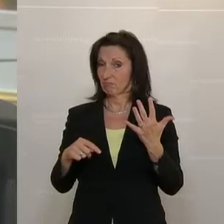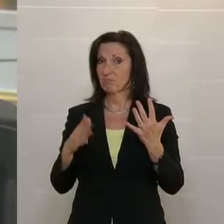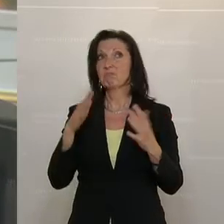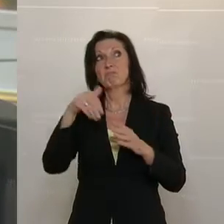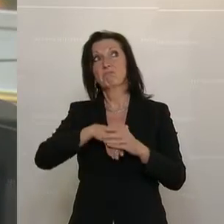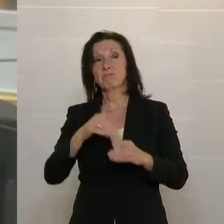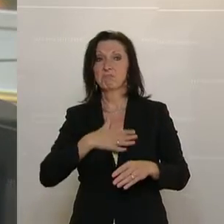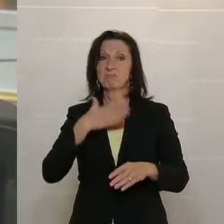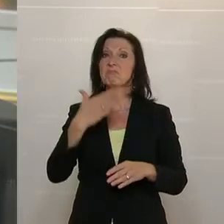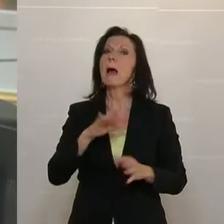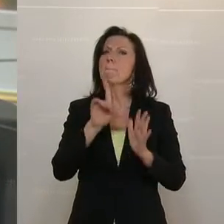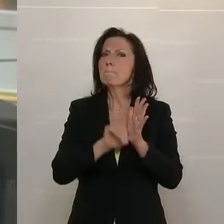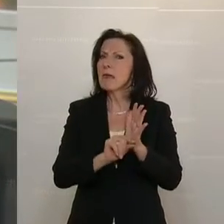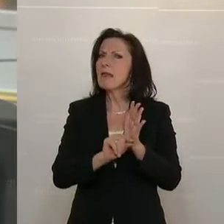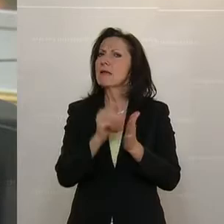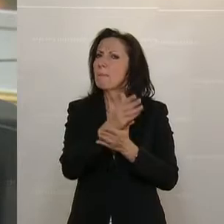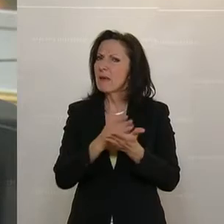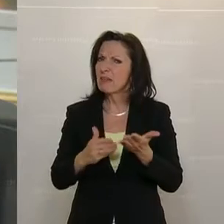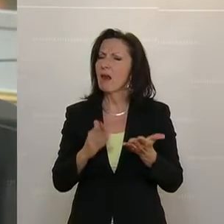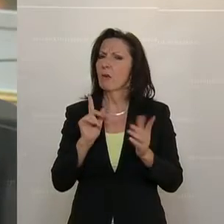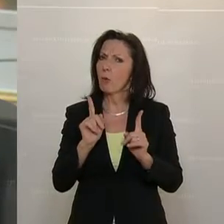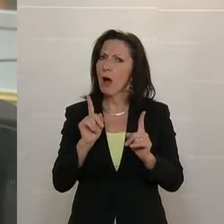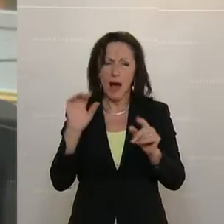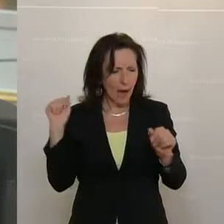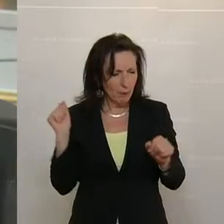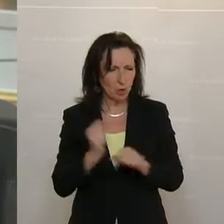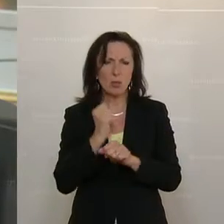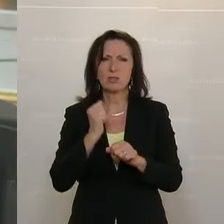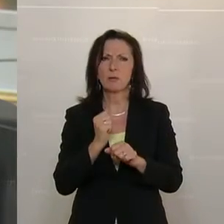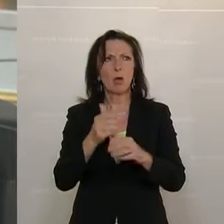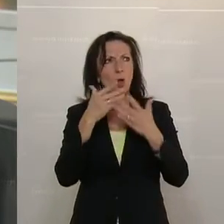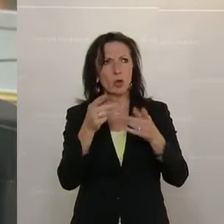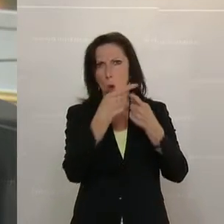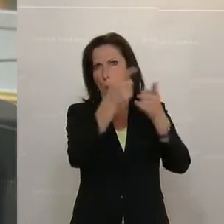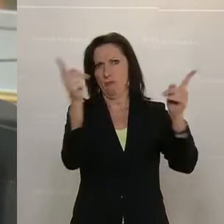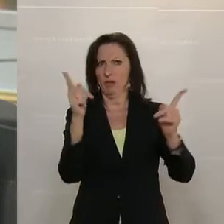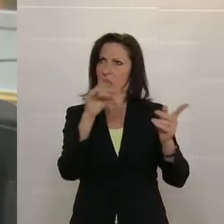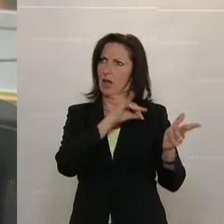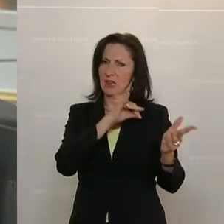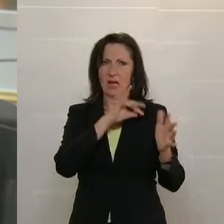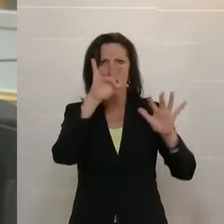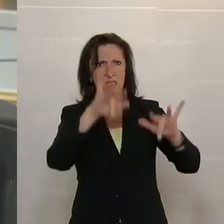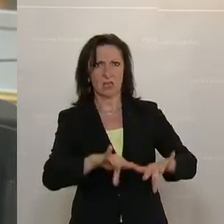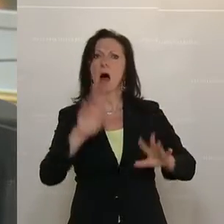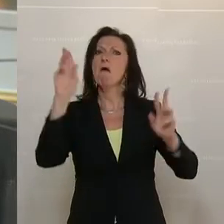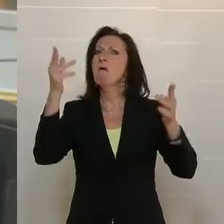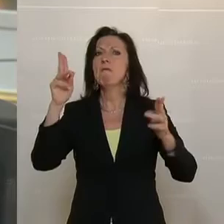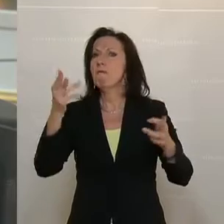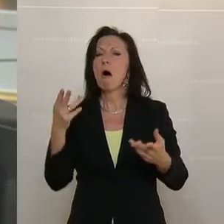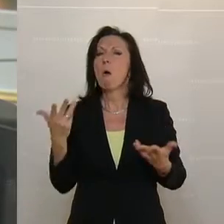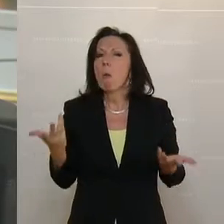Minderheitsbeteiligungen, aber es besteht ein öffentliches Interesse, denn sonst würde sich ja der Staat nicht daran